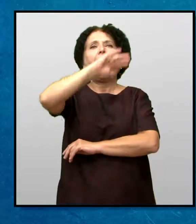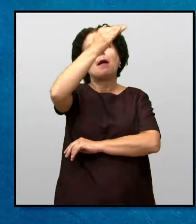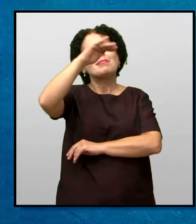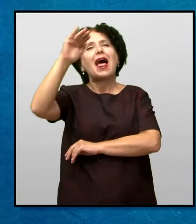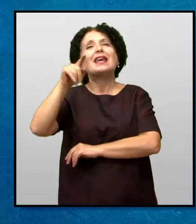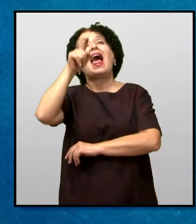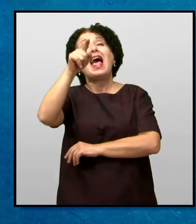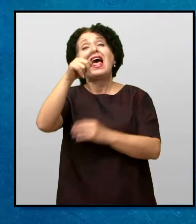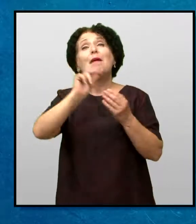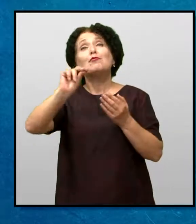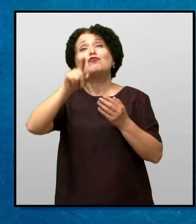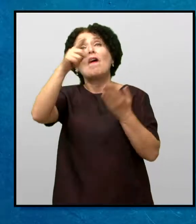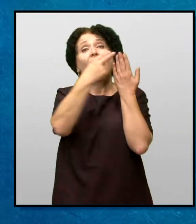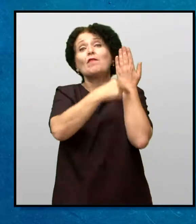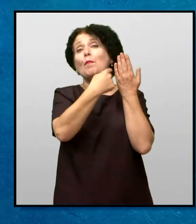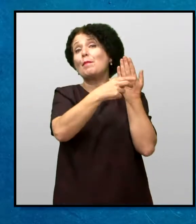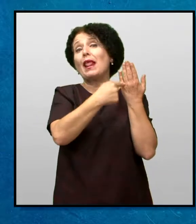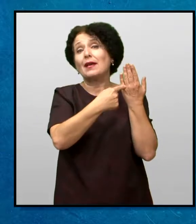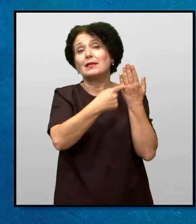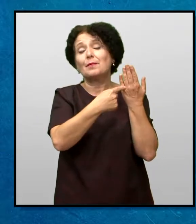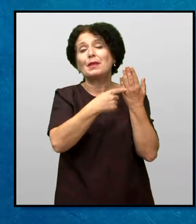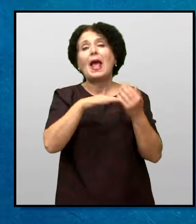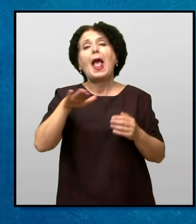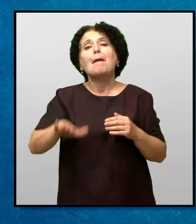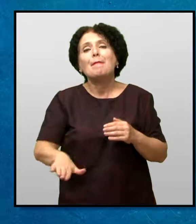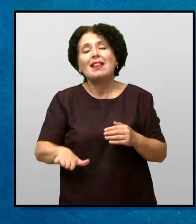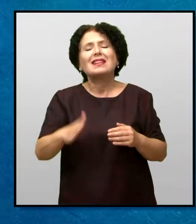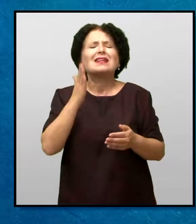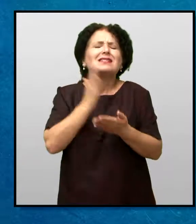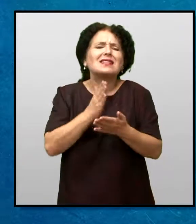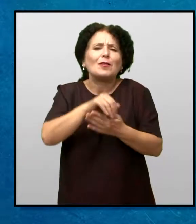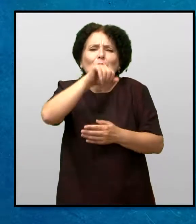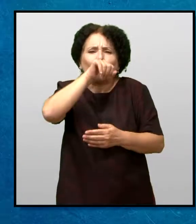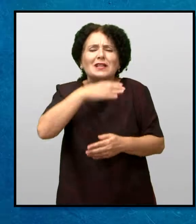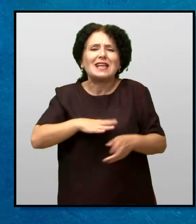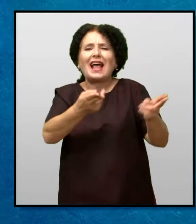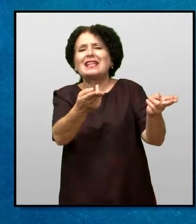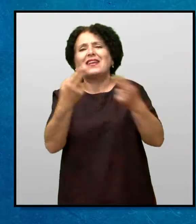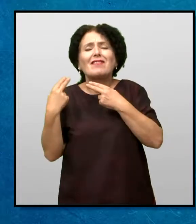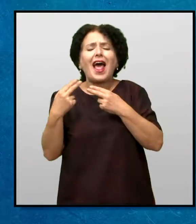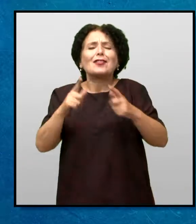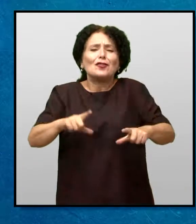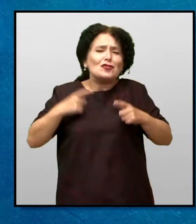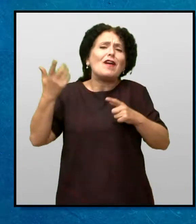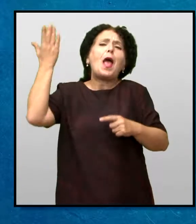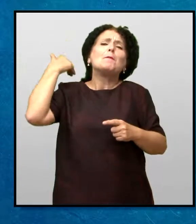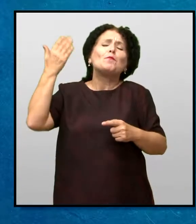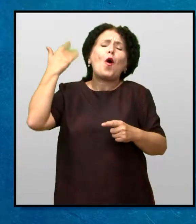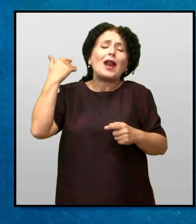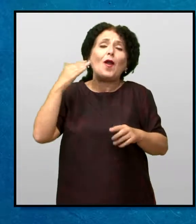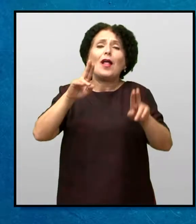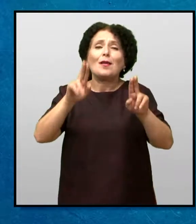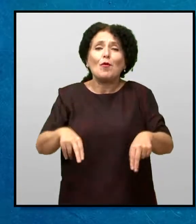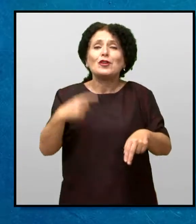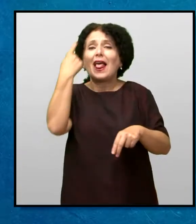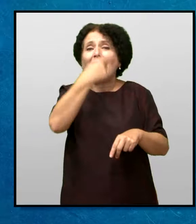Спомната во Библијата Мери многу посакуваше да може да се врати и да живе во тоа време За